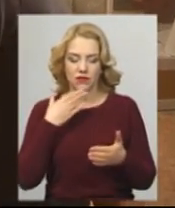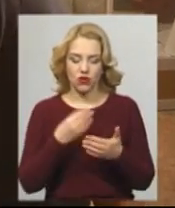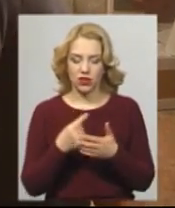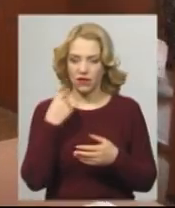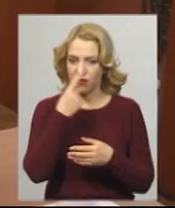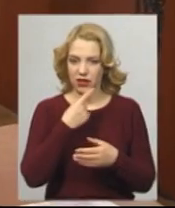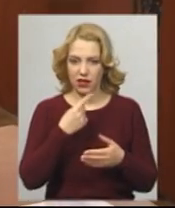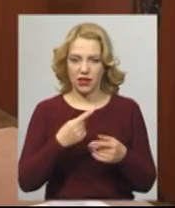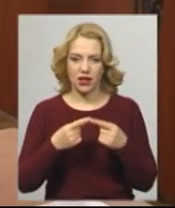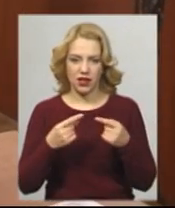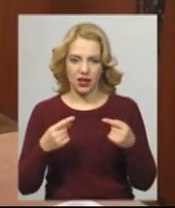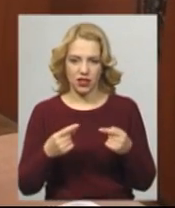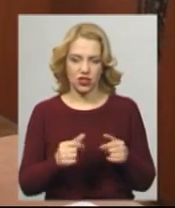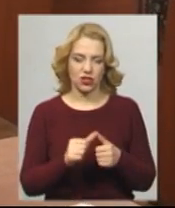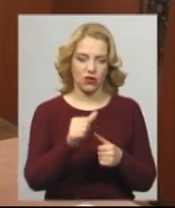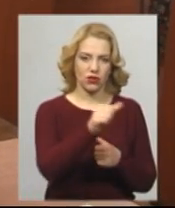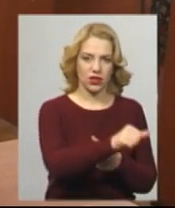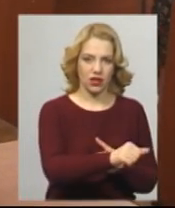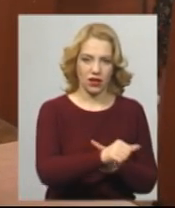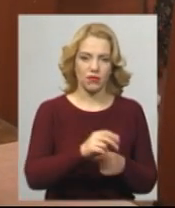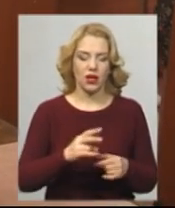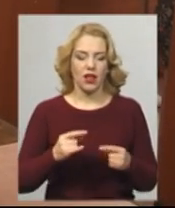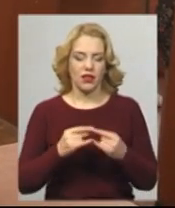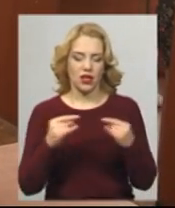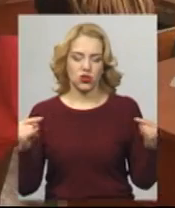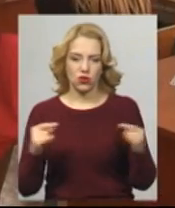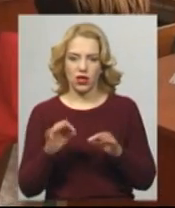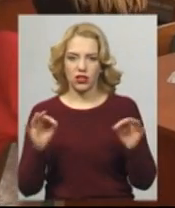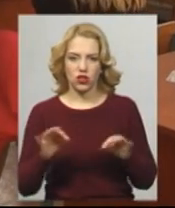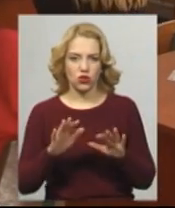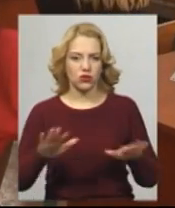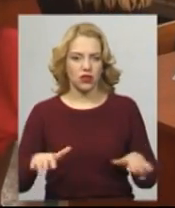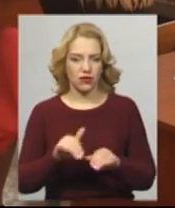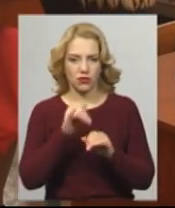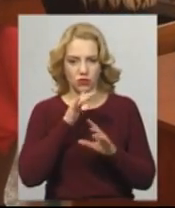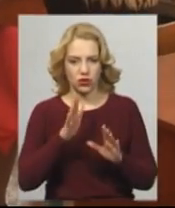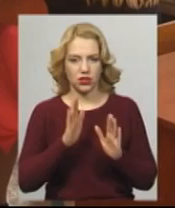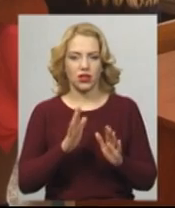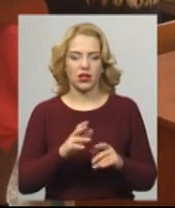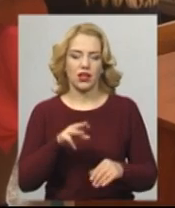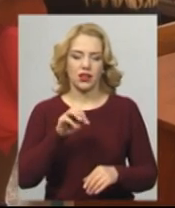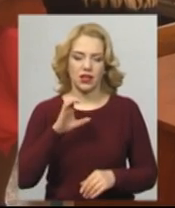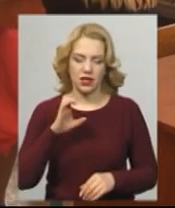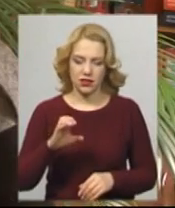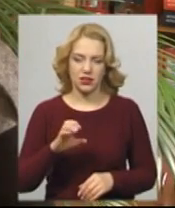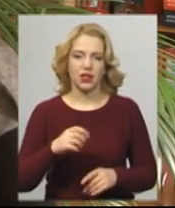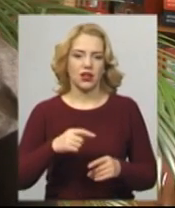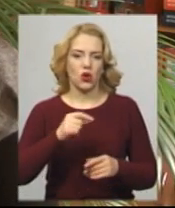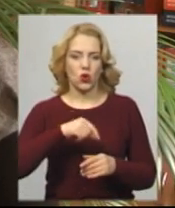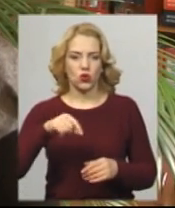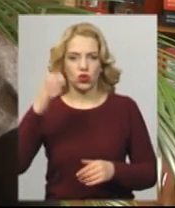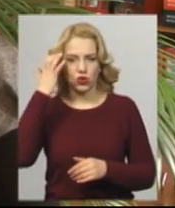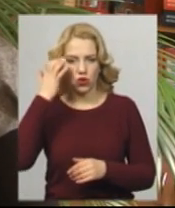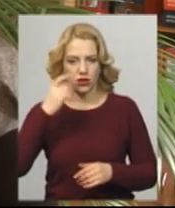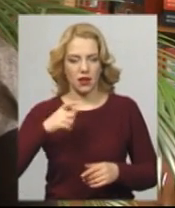стежать два викладачі. В аудиторіях жодних стендів. На столах абітурієнтів нічого заявило. Тільки зошит з тестами, сертифікат, ручка з чорною пастою. Якщо